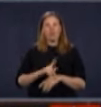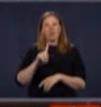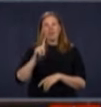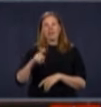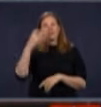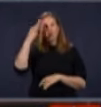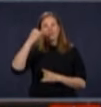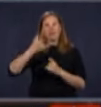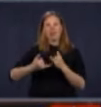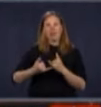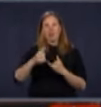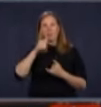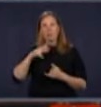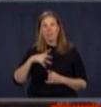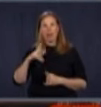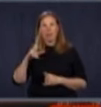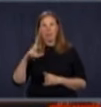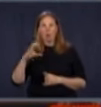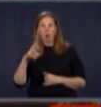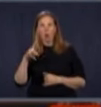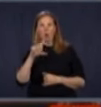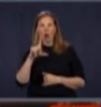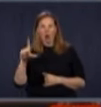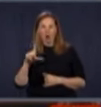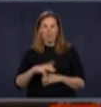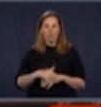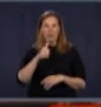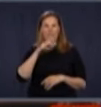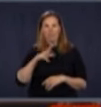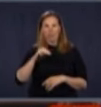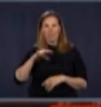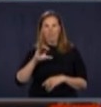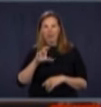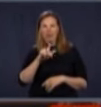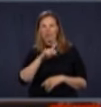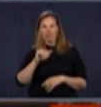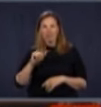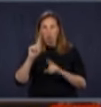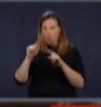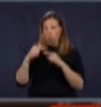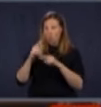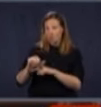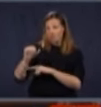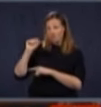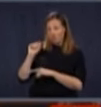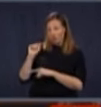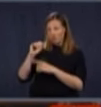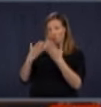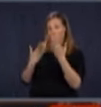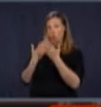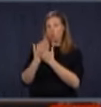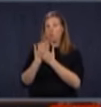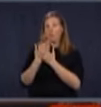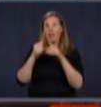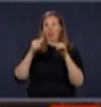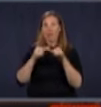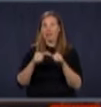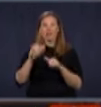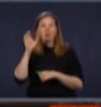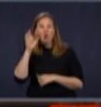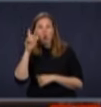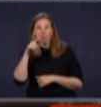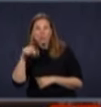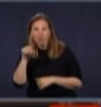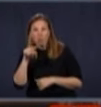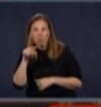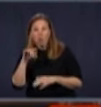Kroll. Une question pour Mme Mécane encore. Combien de travailleurs de la santé vous ont écrits depuis samedi à la nouvelle adresse « On vous écoute » et combien d'interventions ont été